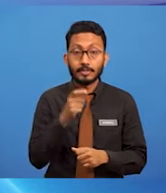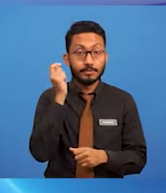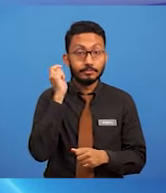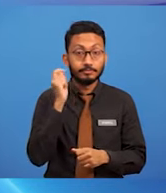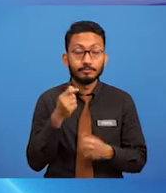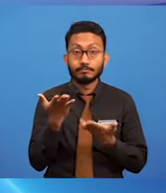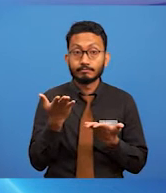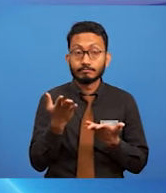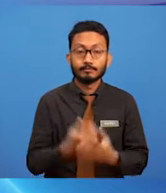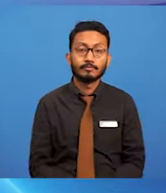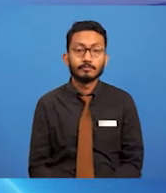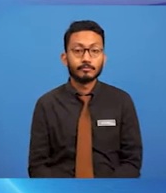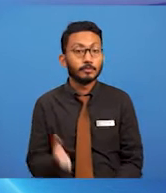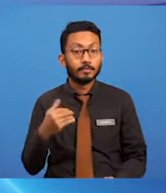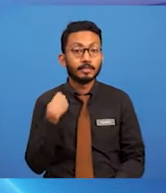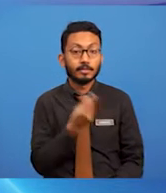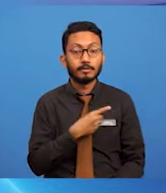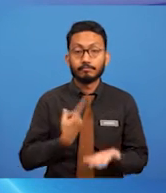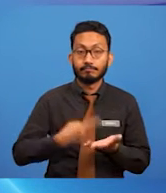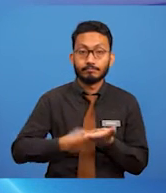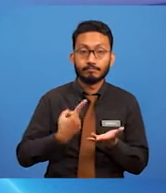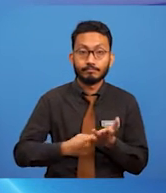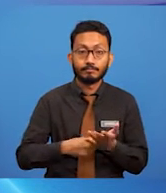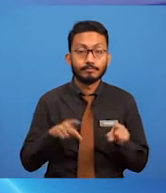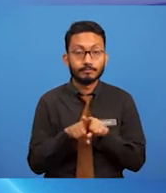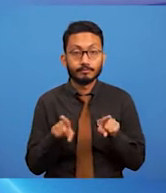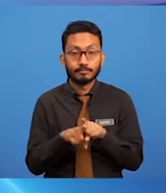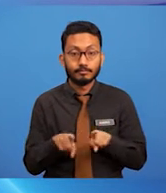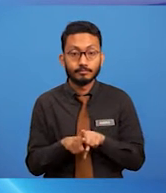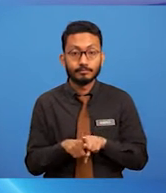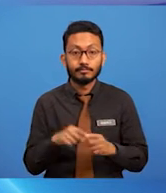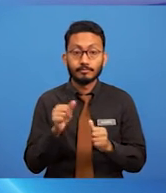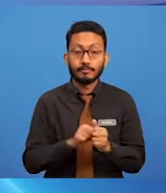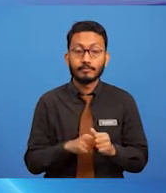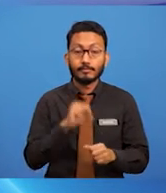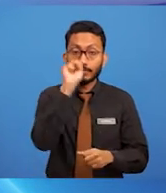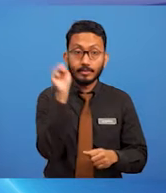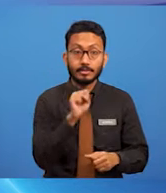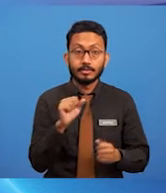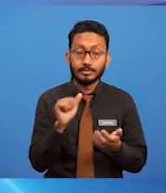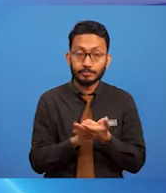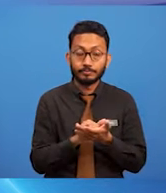Mari kita bincang bersama-sama setiap soalan tersebut.